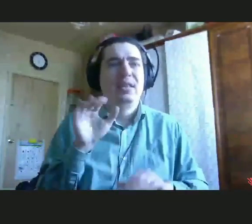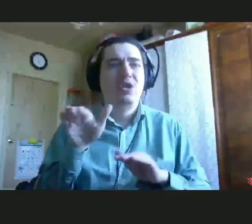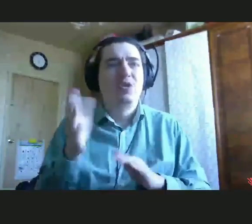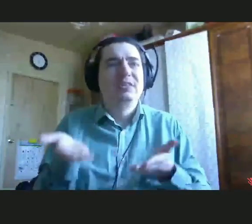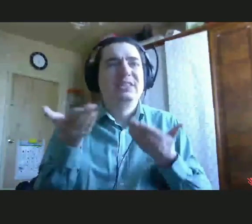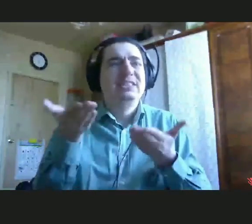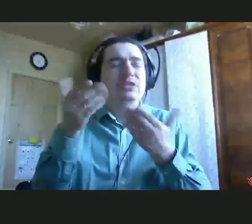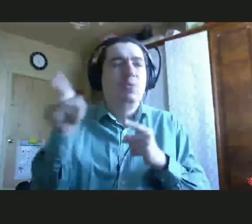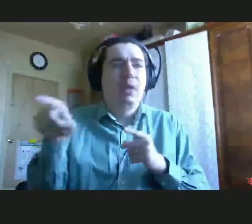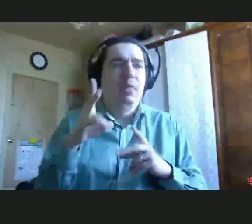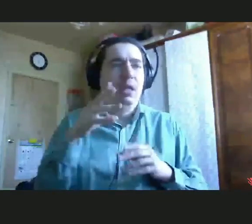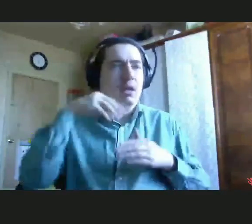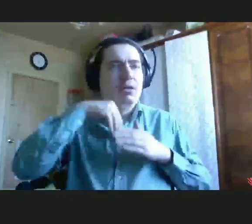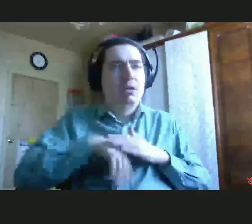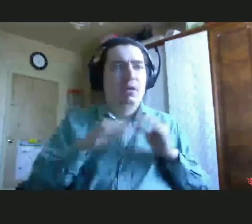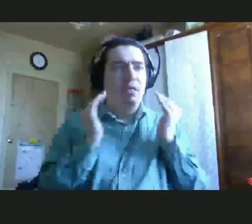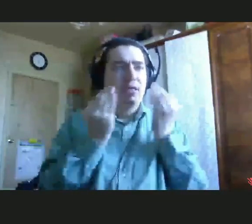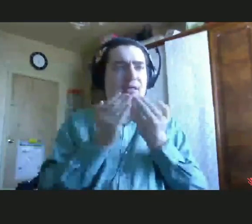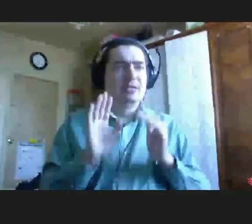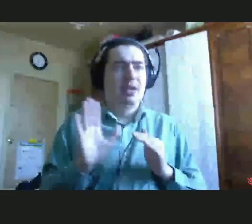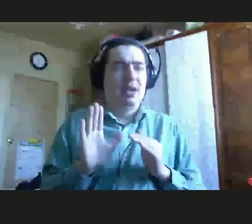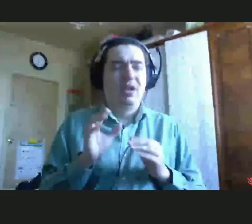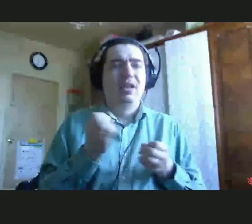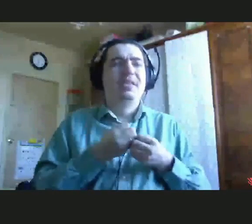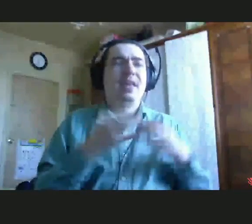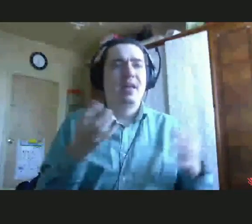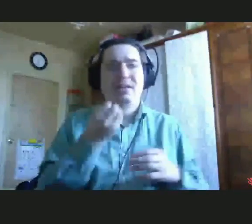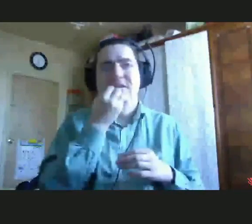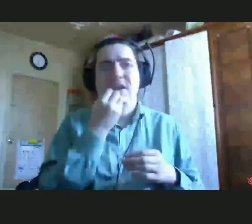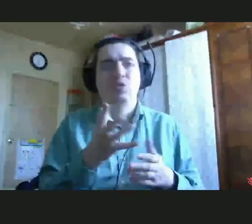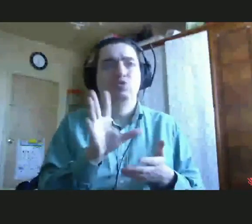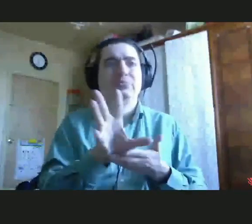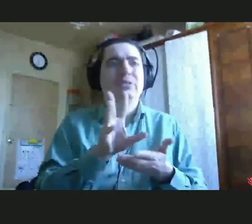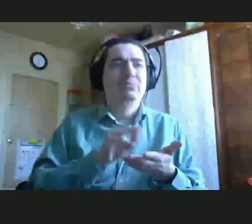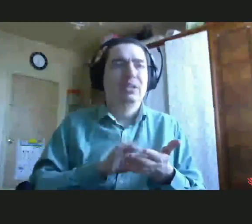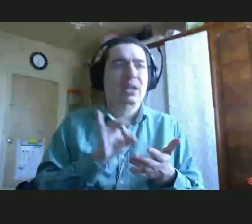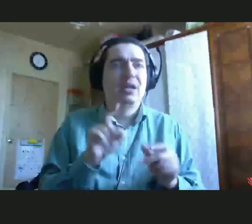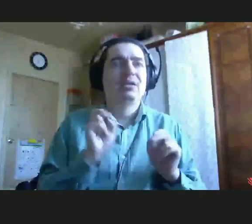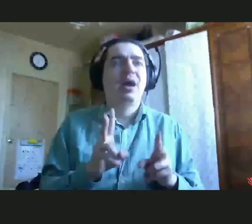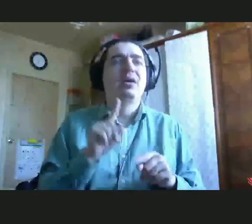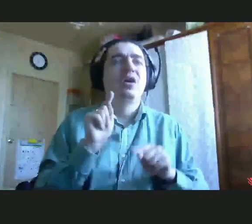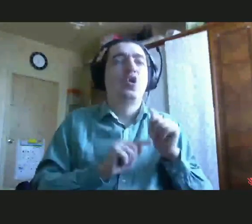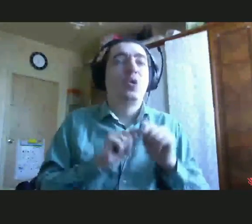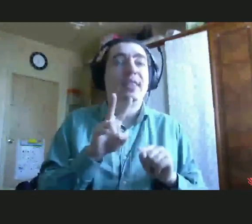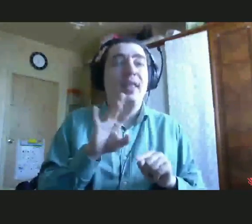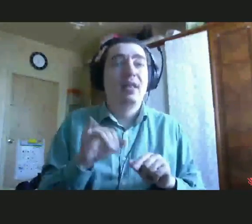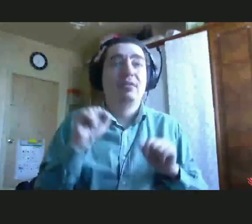она не закрывалась. Это очень яркий и хороший пример того, как родители могут влиять на